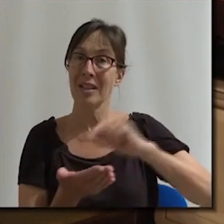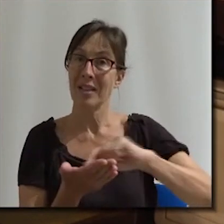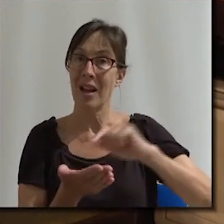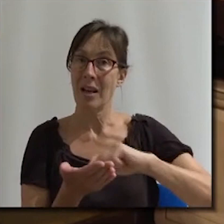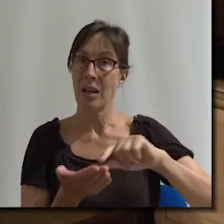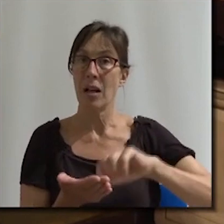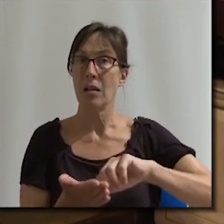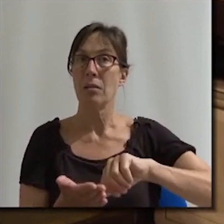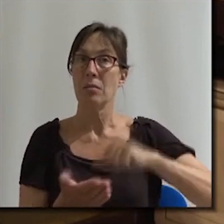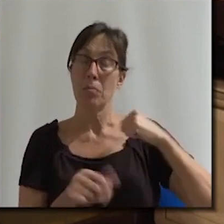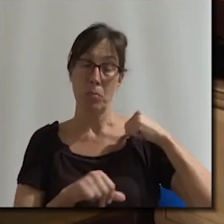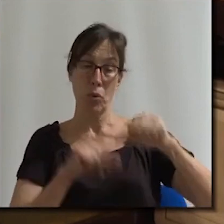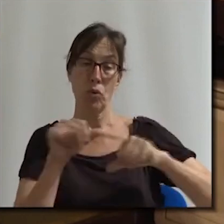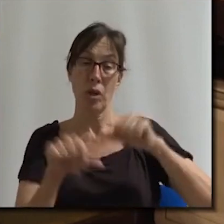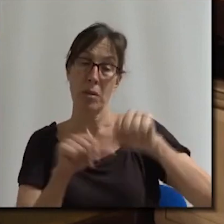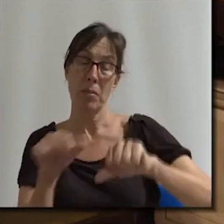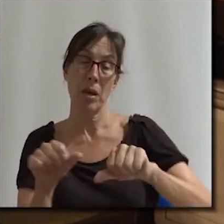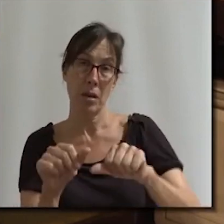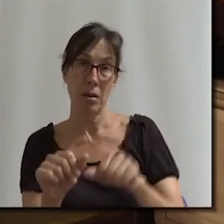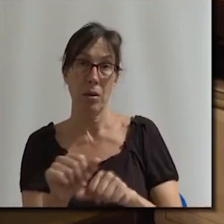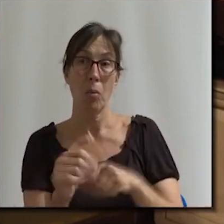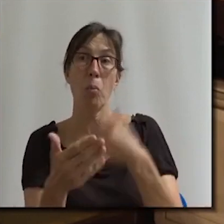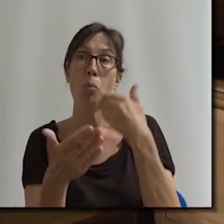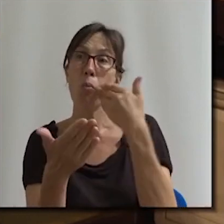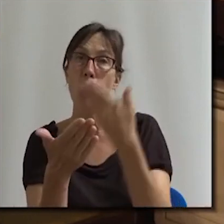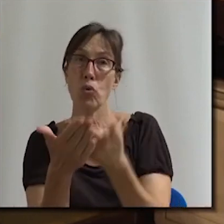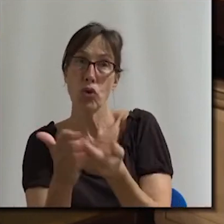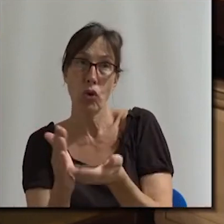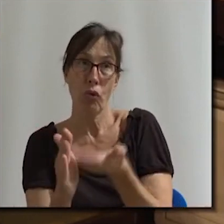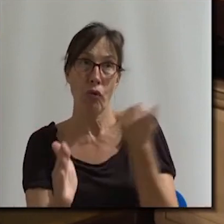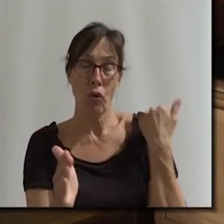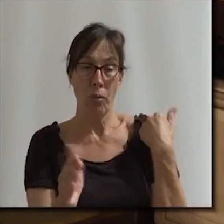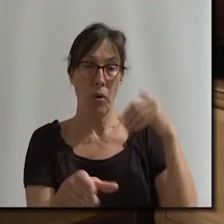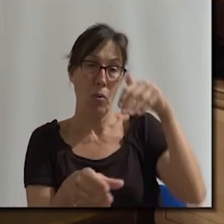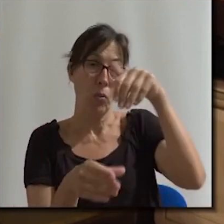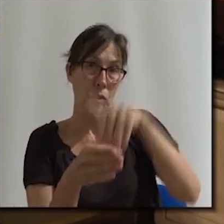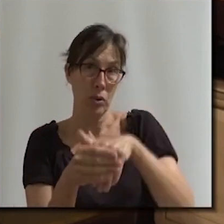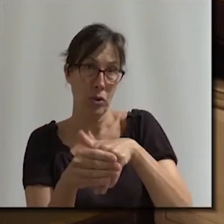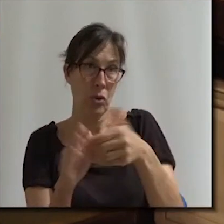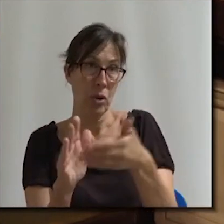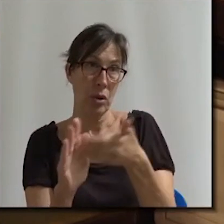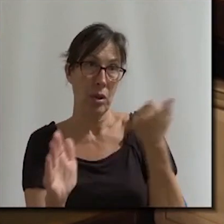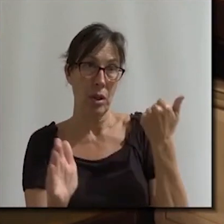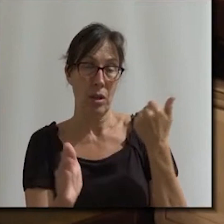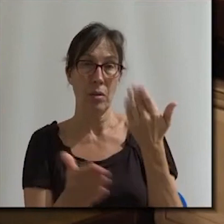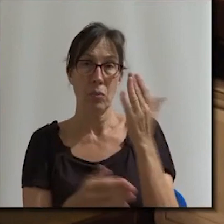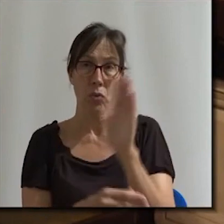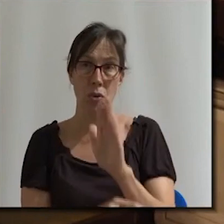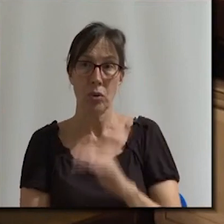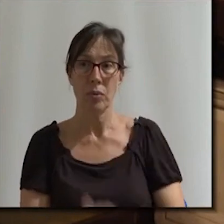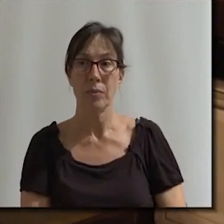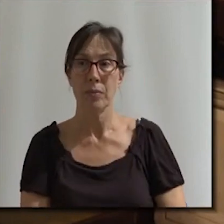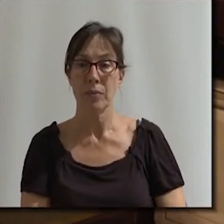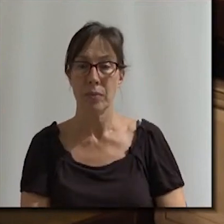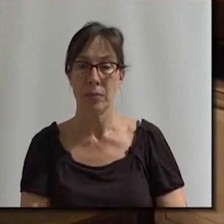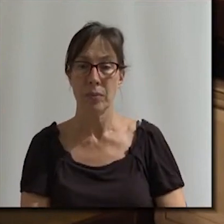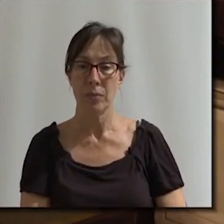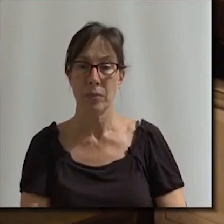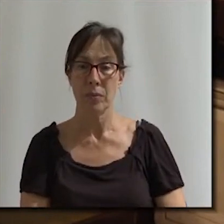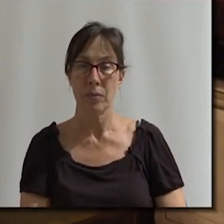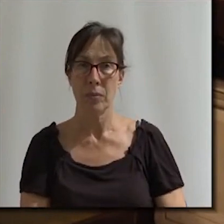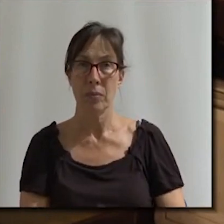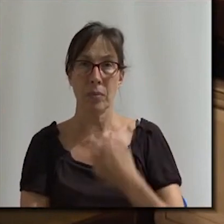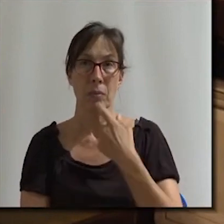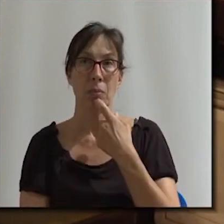Malgrat les crítiques de l'oposició i sobretot d'Arnau Martí, Castells posava a votació la retirada de la moció sense donar